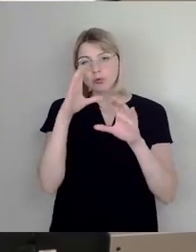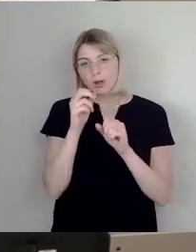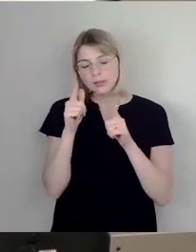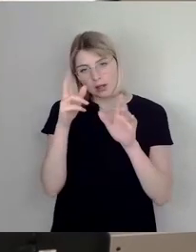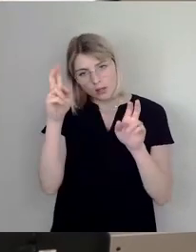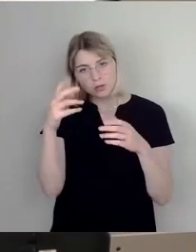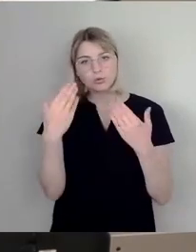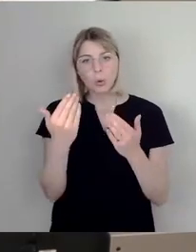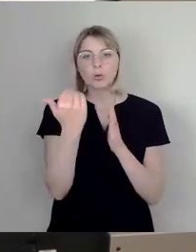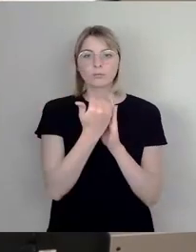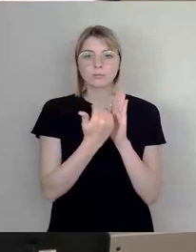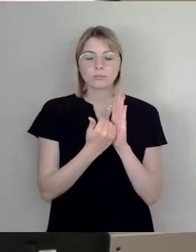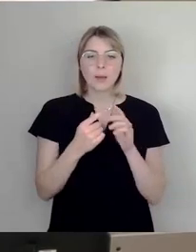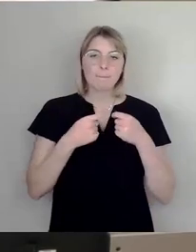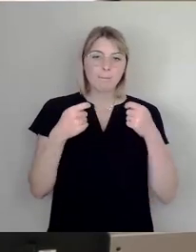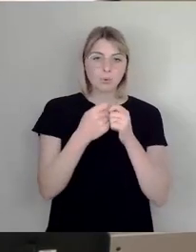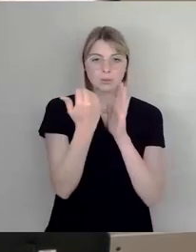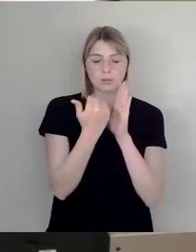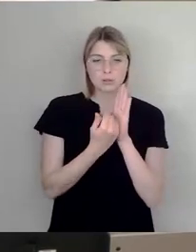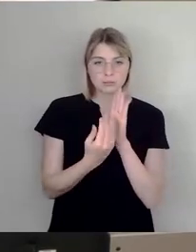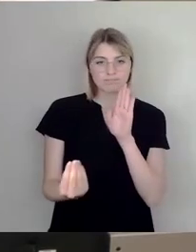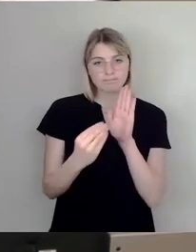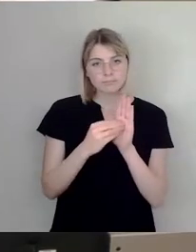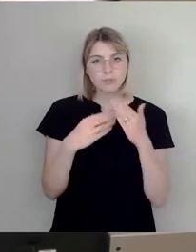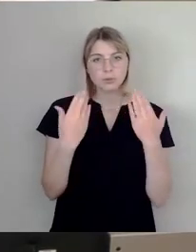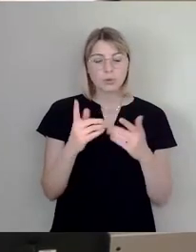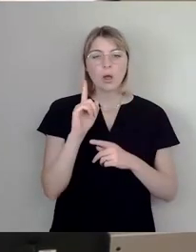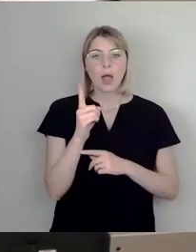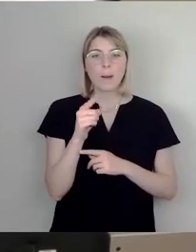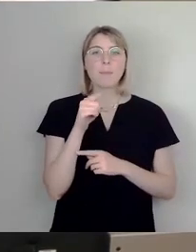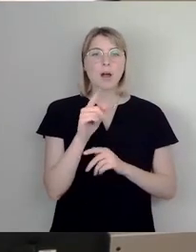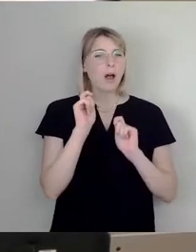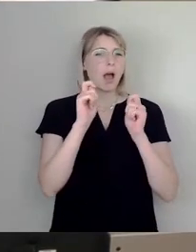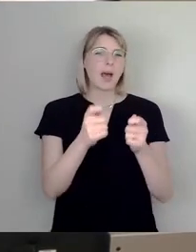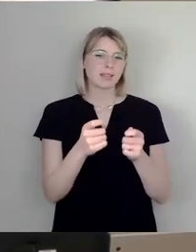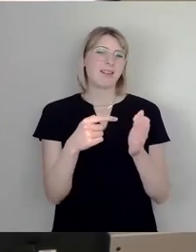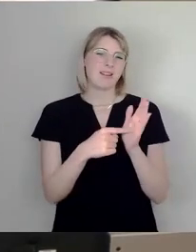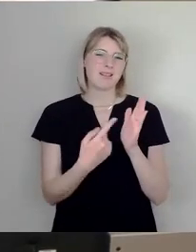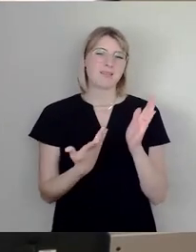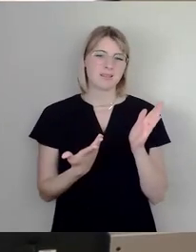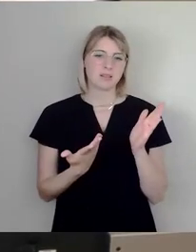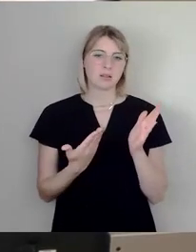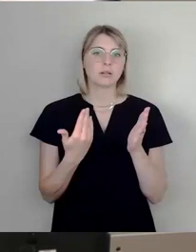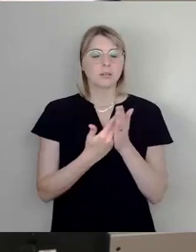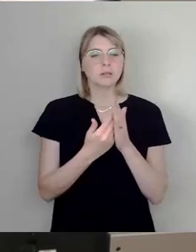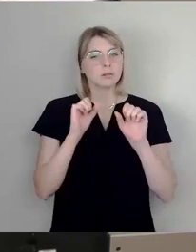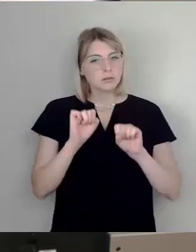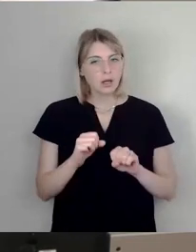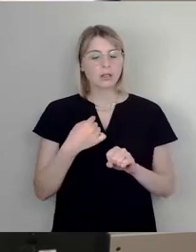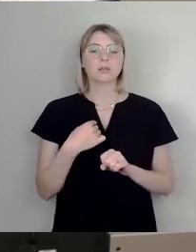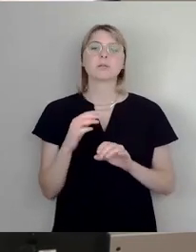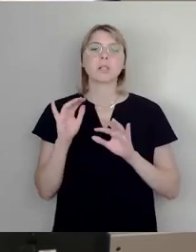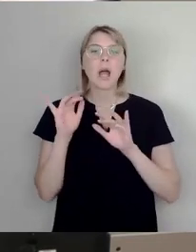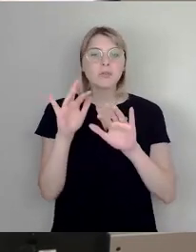Aber diese Norm ist ein Antragsdelikt. Und sehr wohl haben wir Einfluss darauf, ob unsere